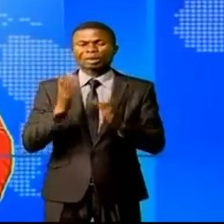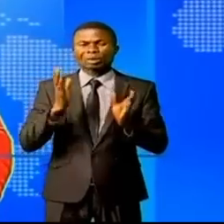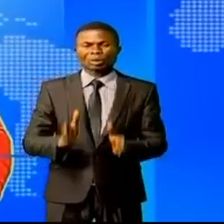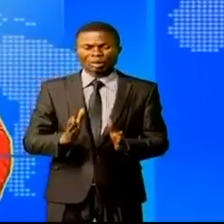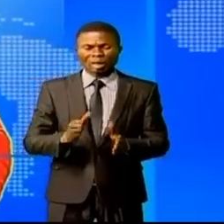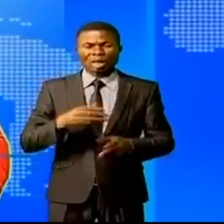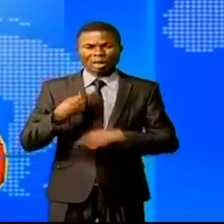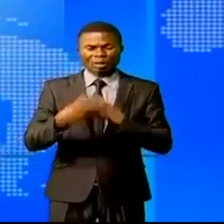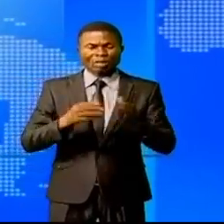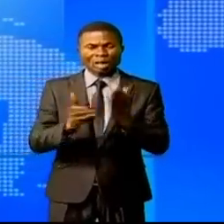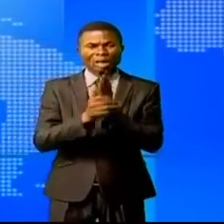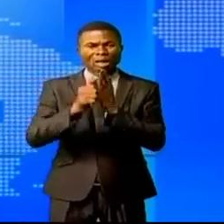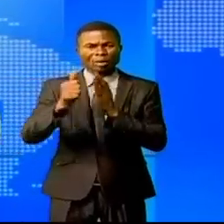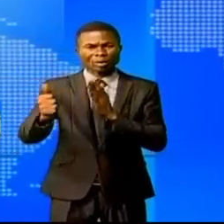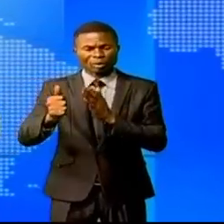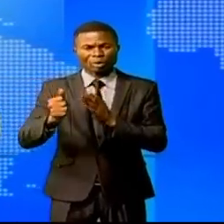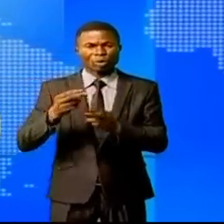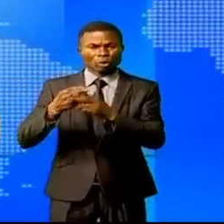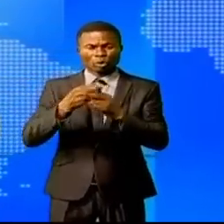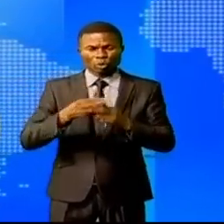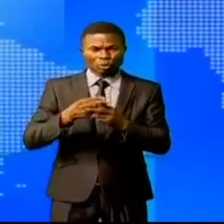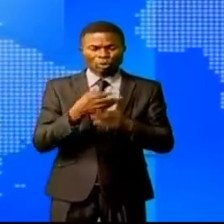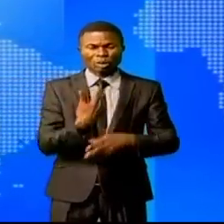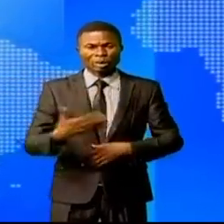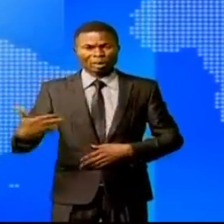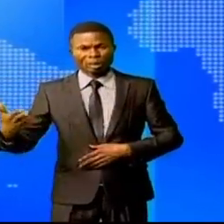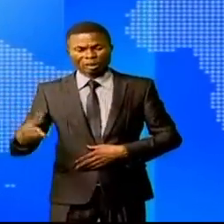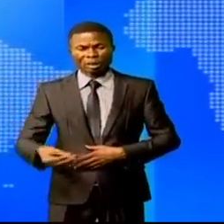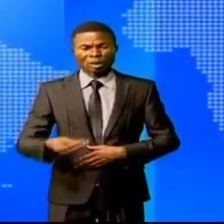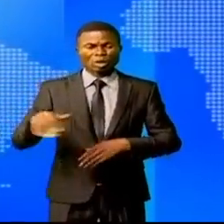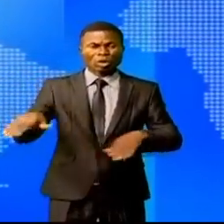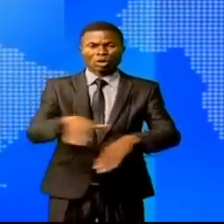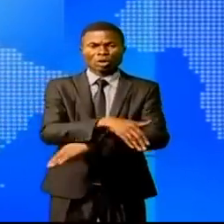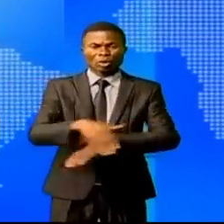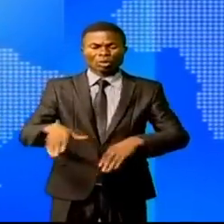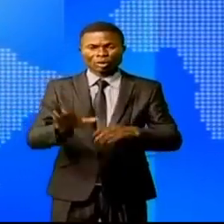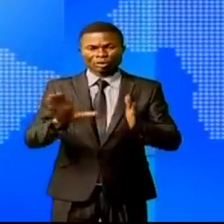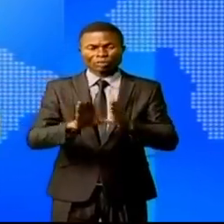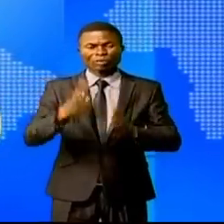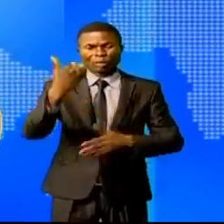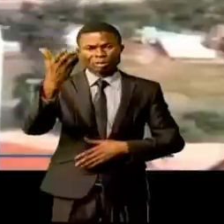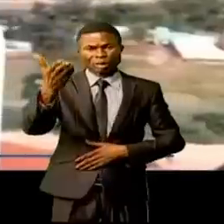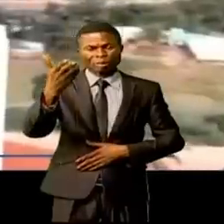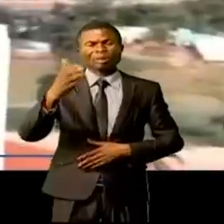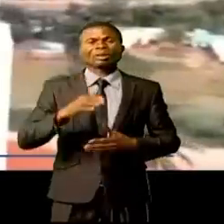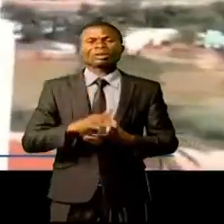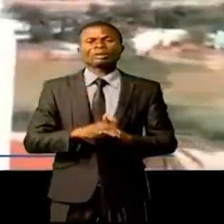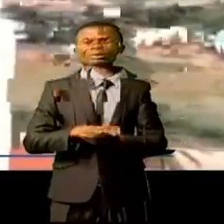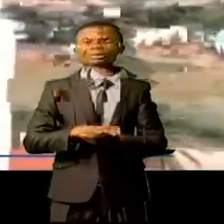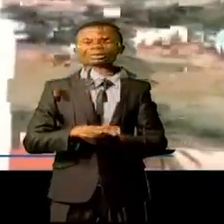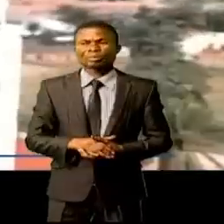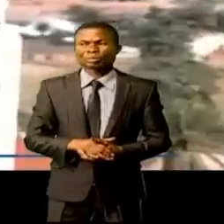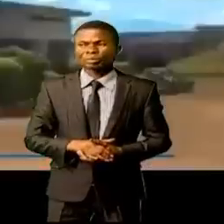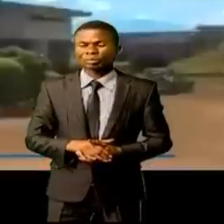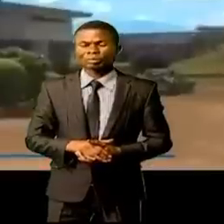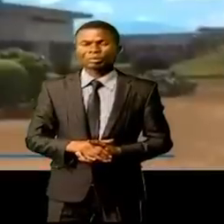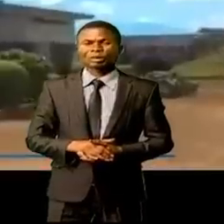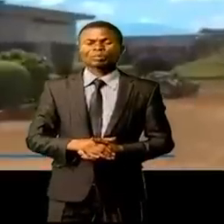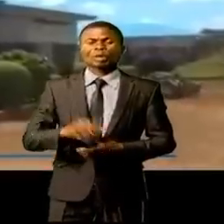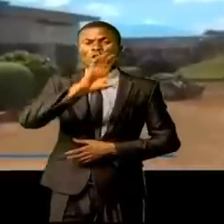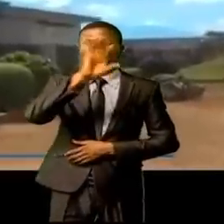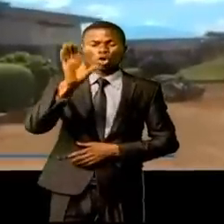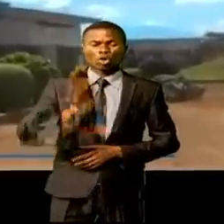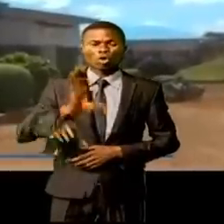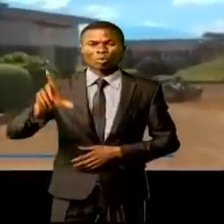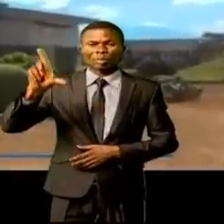assurer la qualité du contrôle des produits aux frontières. Jacques Mech. L'étape de la vie de l'Ikasi, lors